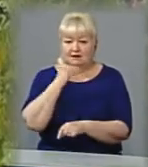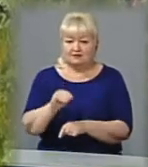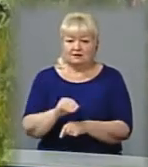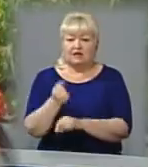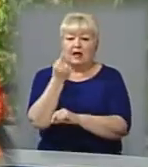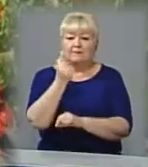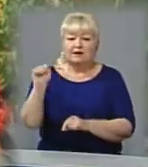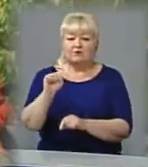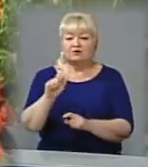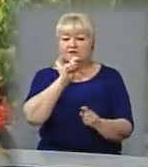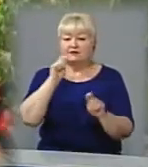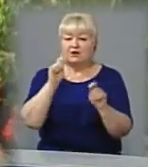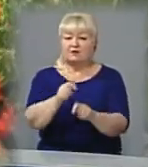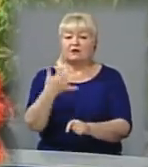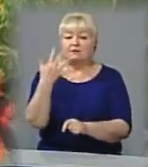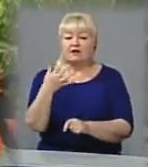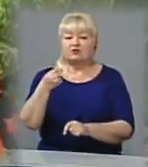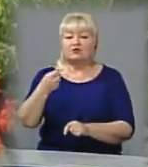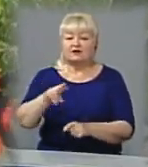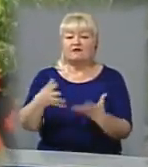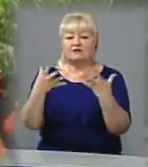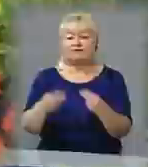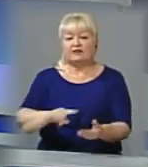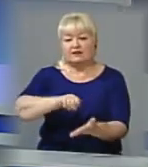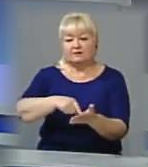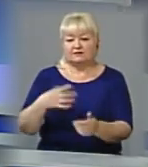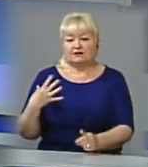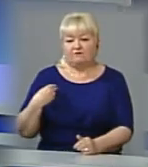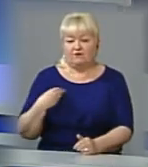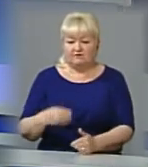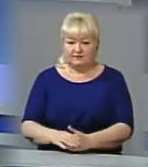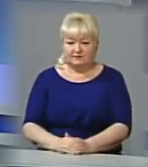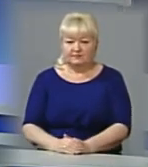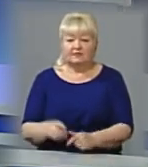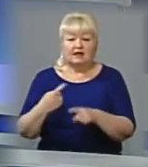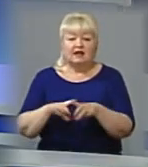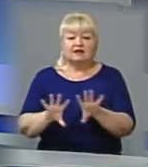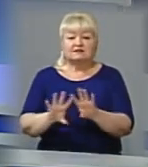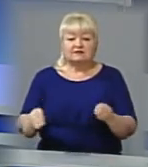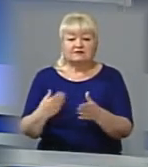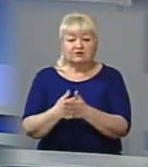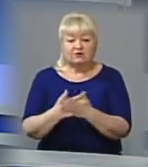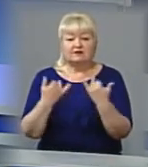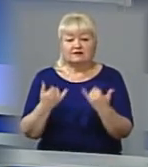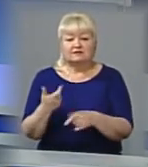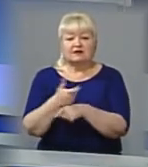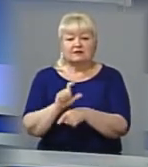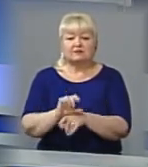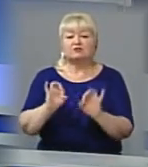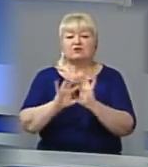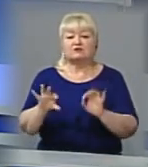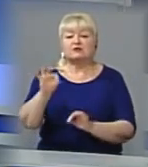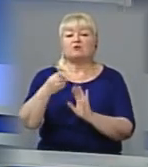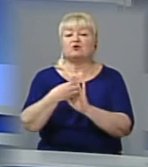Переможця нагородять 5 травня в День міста Львова. І у нас все на цю годину. Більше про події дня розкажемо о